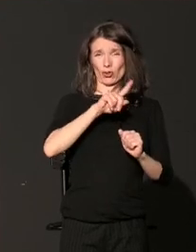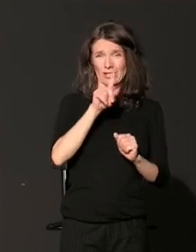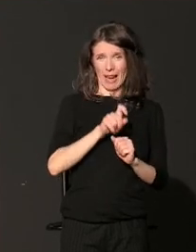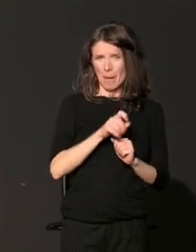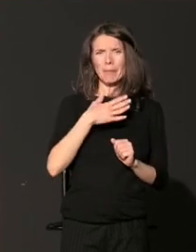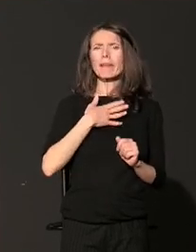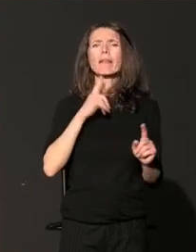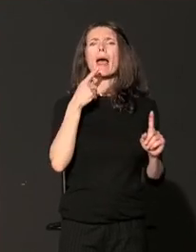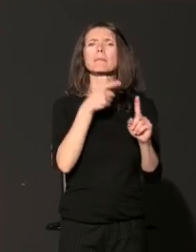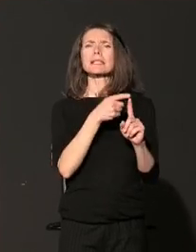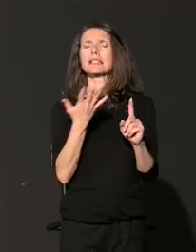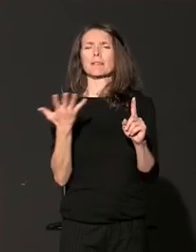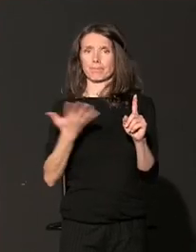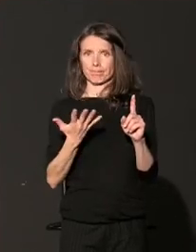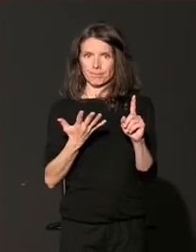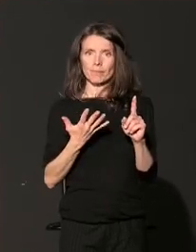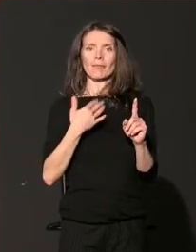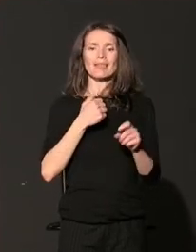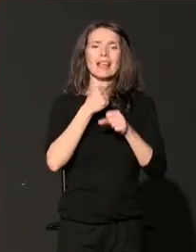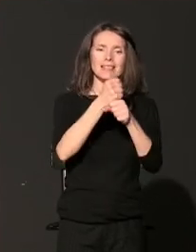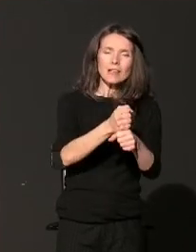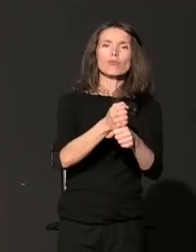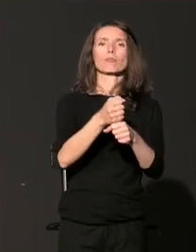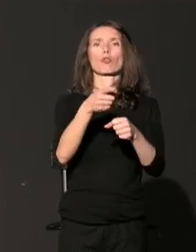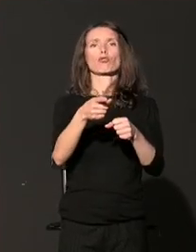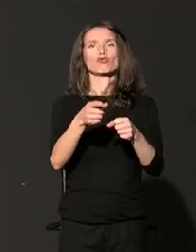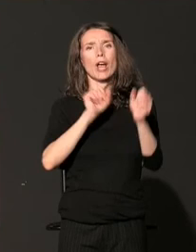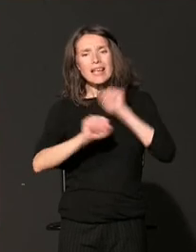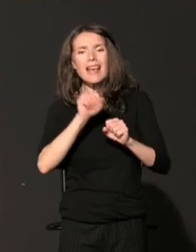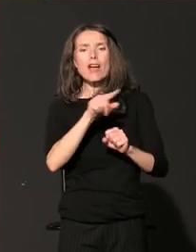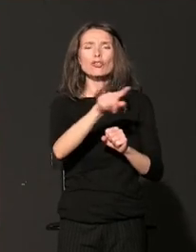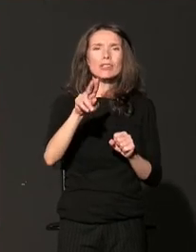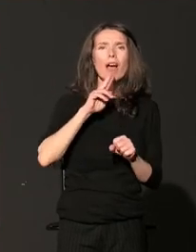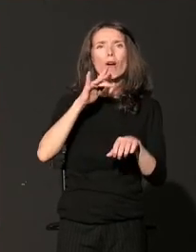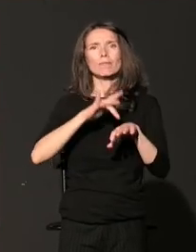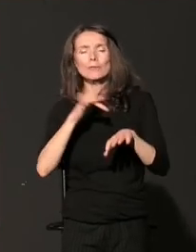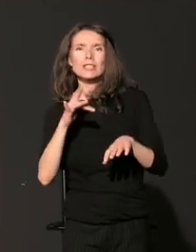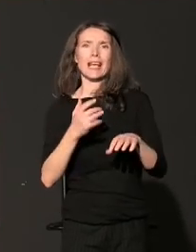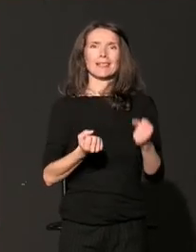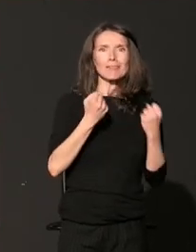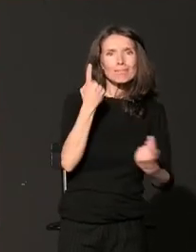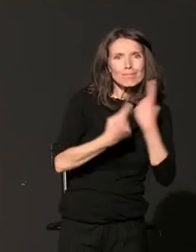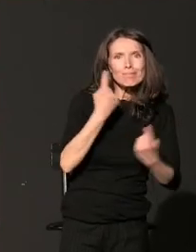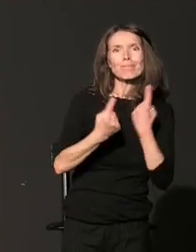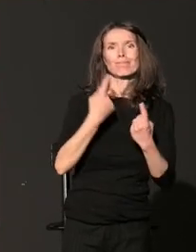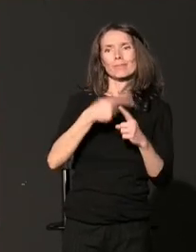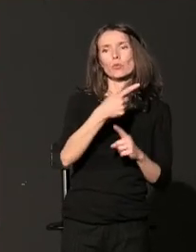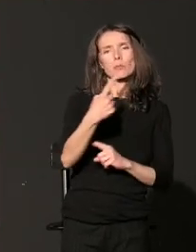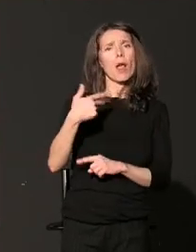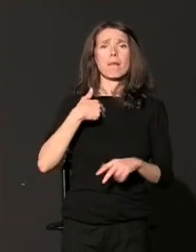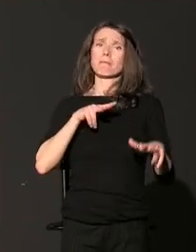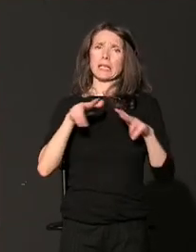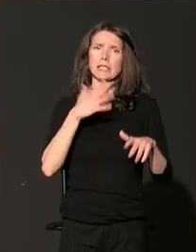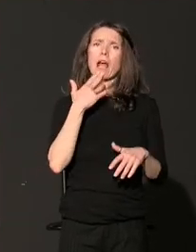pitanja jeste zaštita i podrška osetljivim grupacijama i pojedincima, i Ministarstvo će uvek podržavati